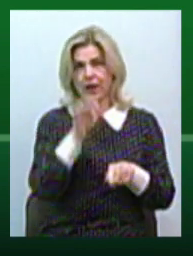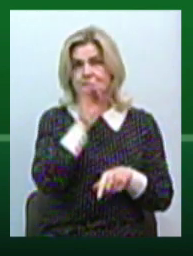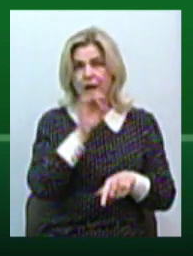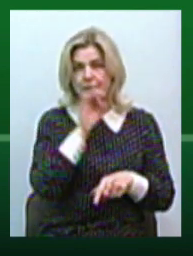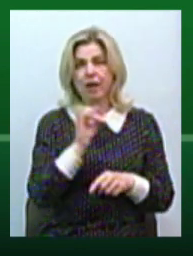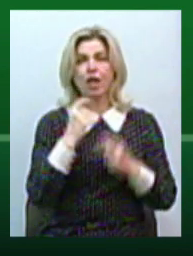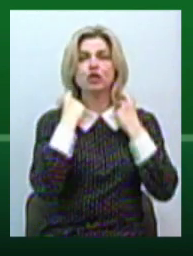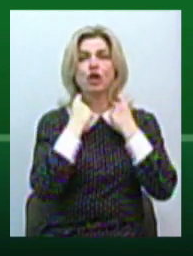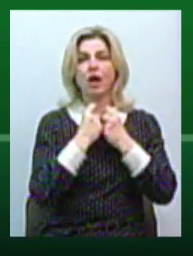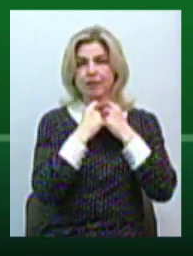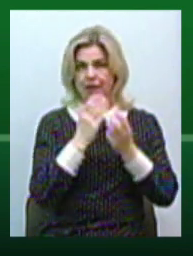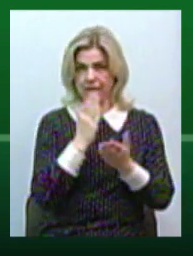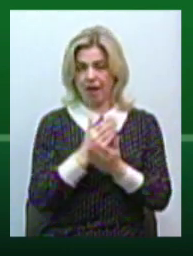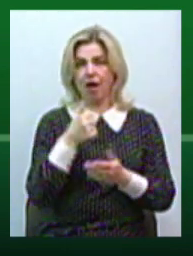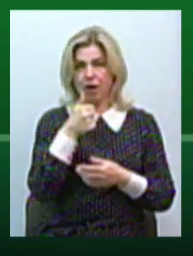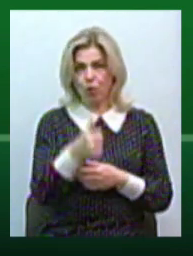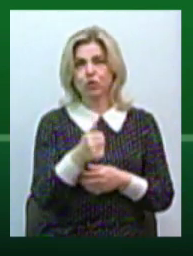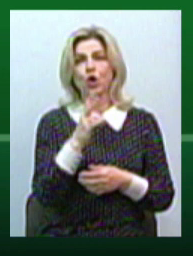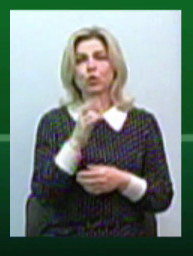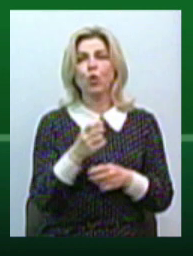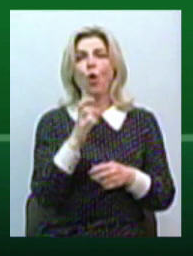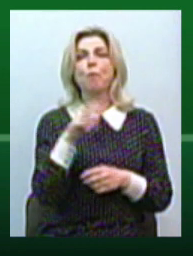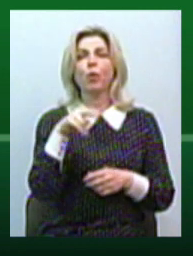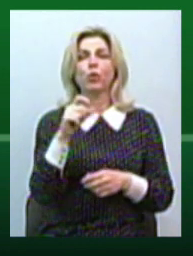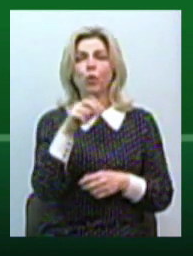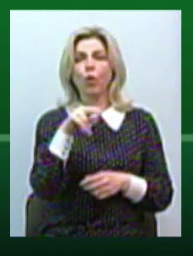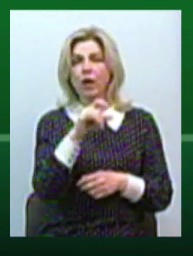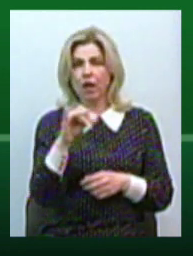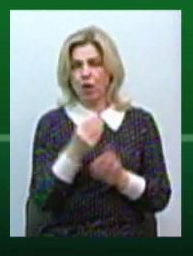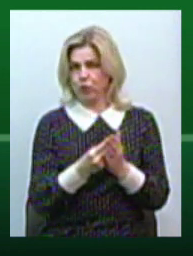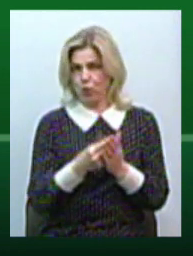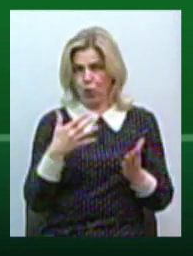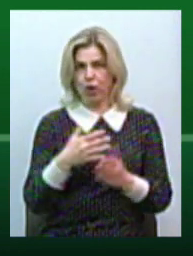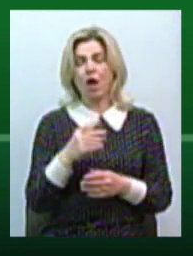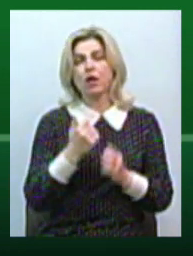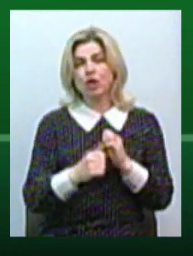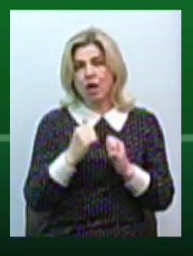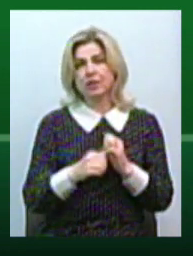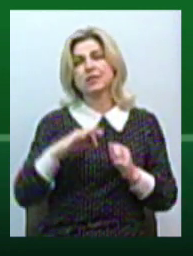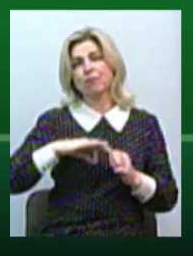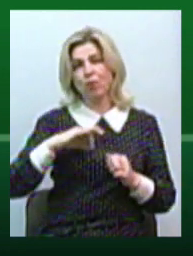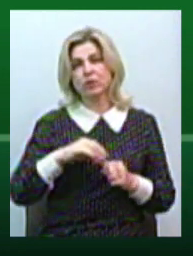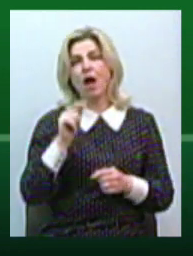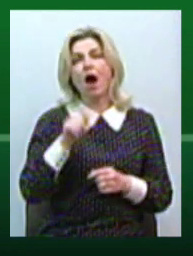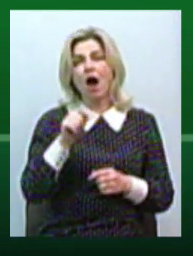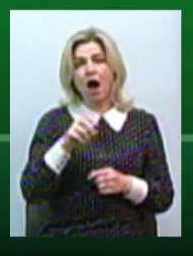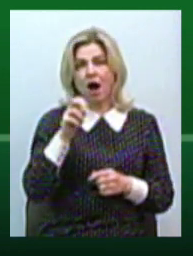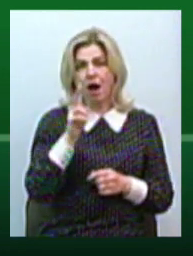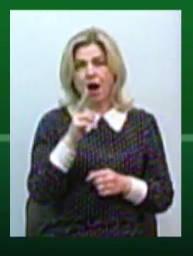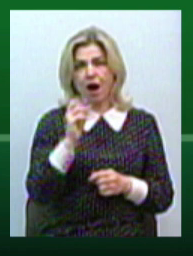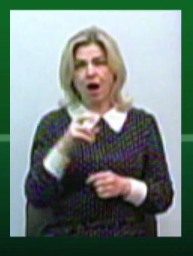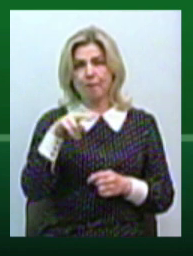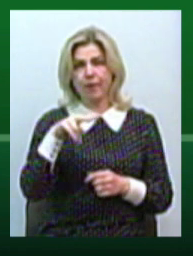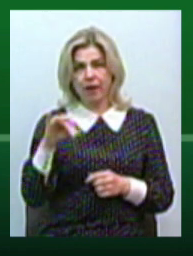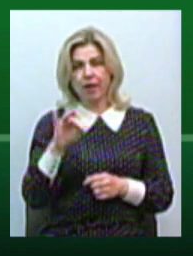є хороші, але, як правило, хороші нашинники від бліх і кліщів, вони досить дорогі. Тому частіше використовують краплів холку і таблетки.